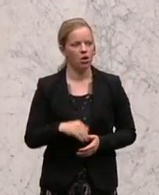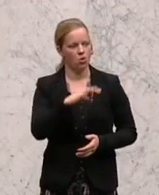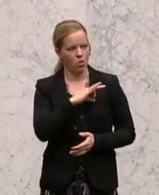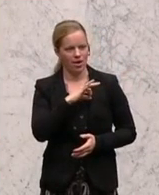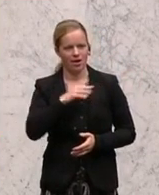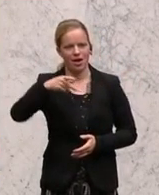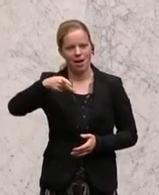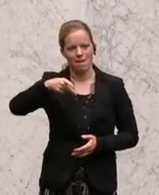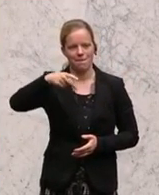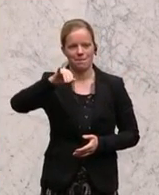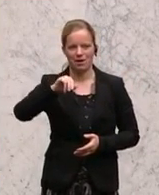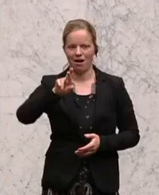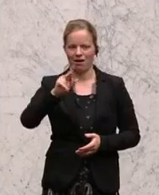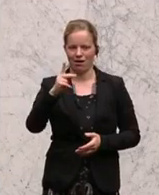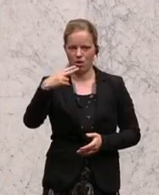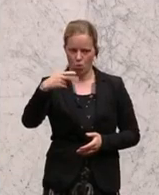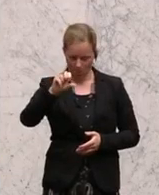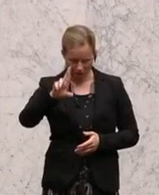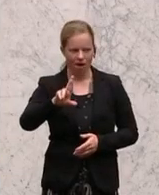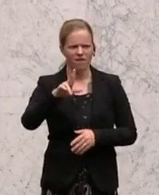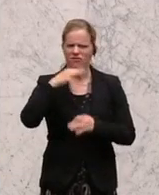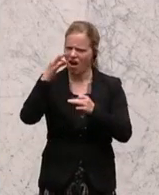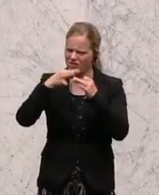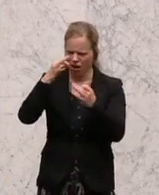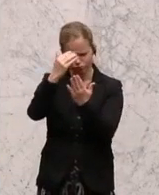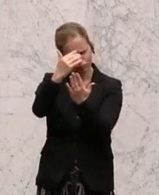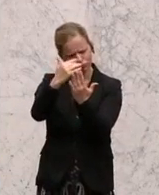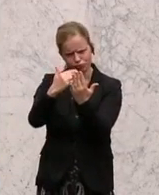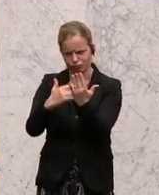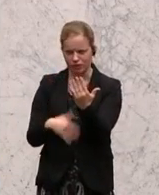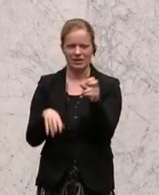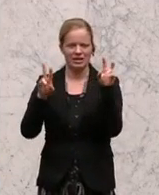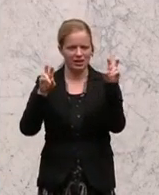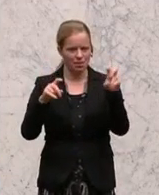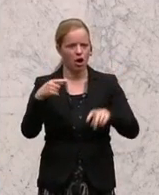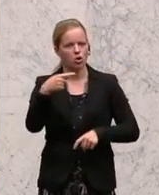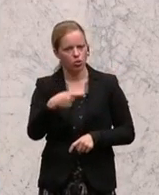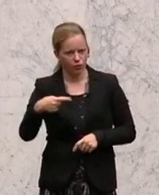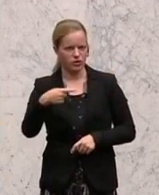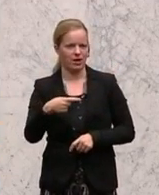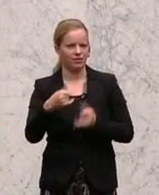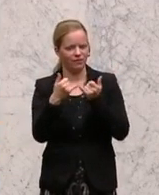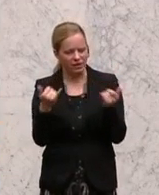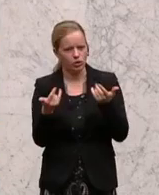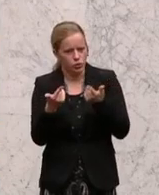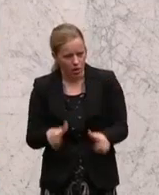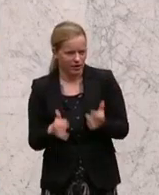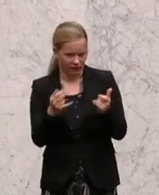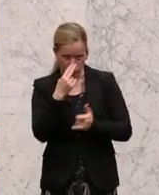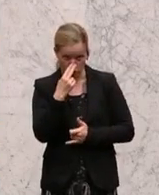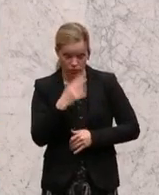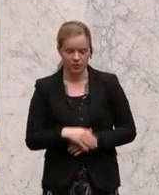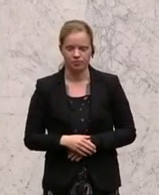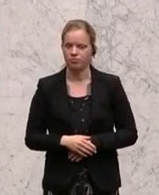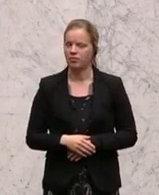umfassende Anfrage an den Herrn Landwirtschaftsminister gestellt zur Zulassung von Glyphosat. Herr Minister, Sie haben